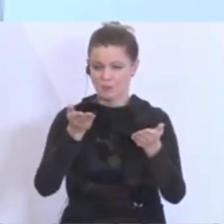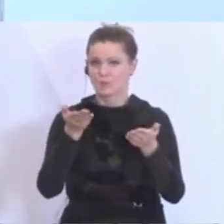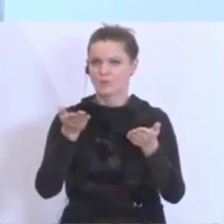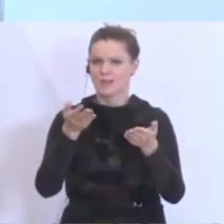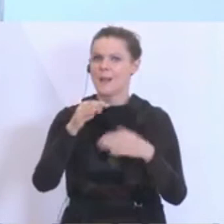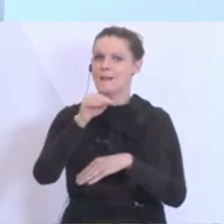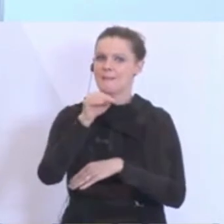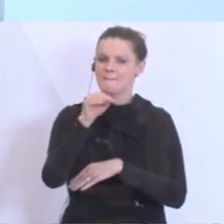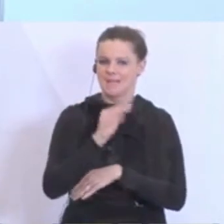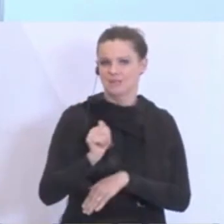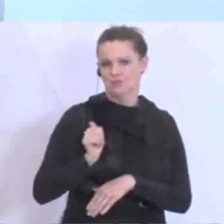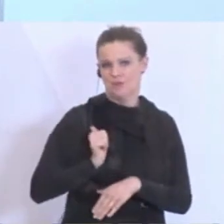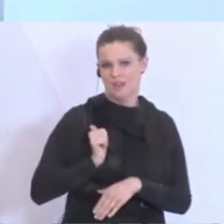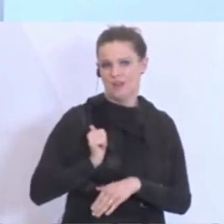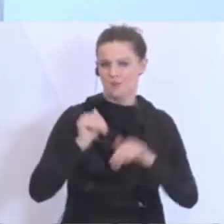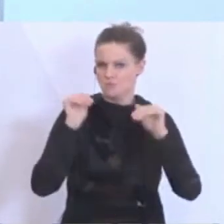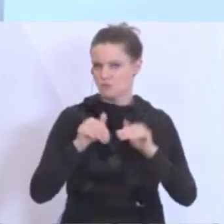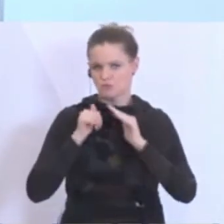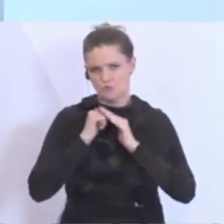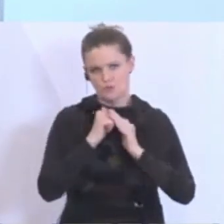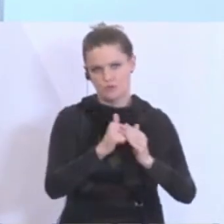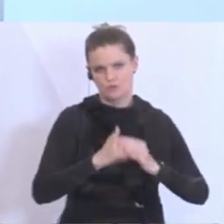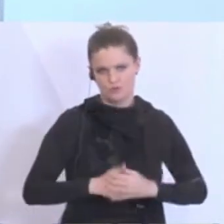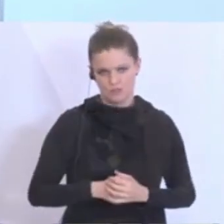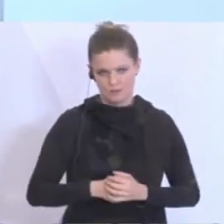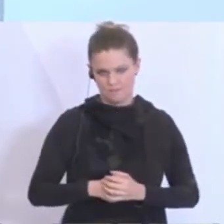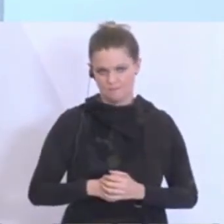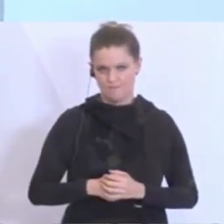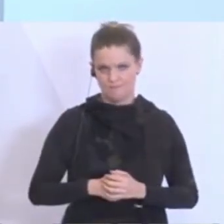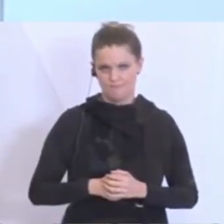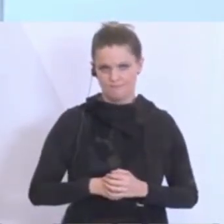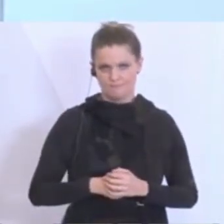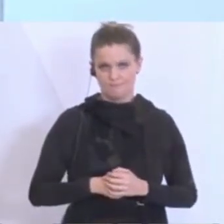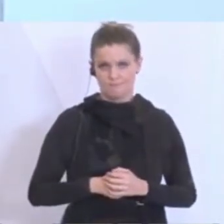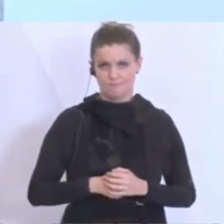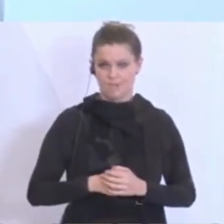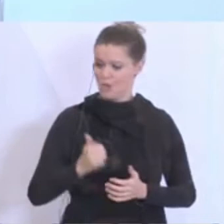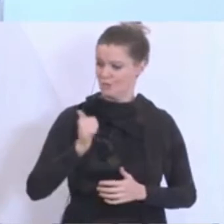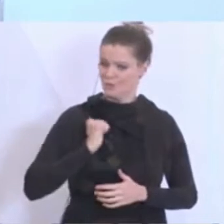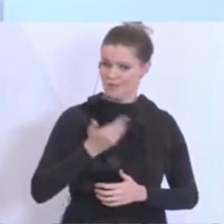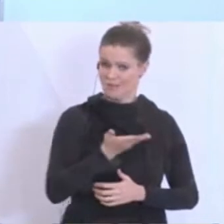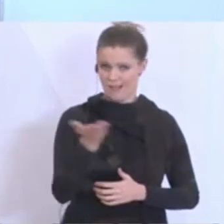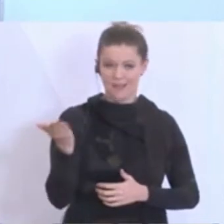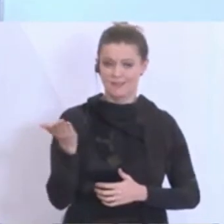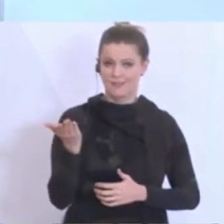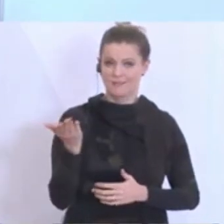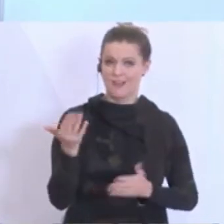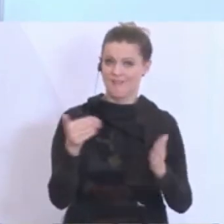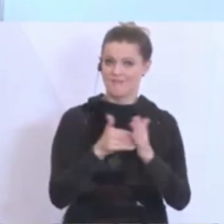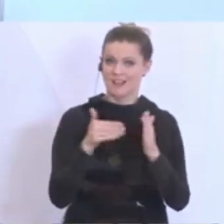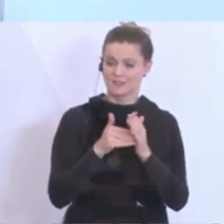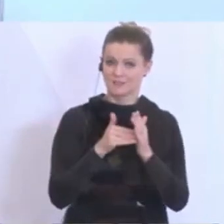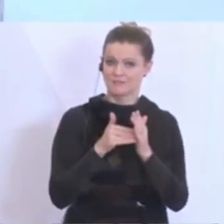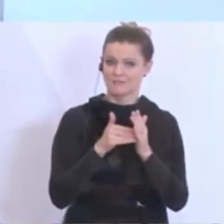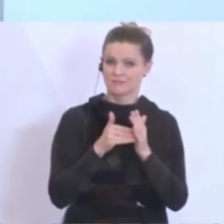Milizsoldaten unterstützen. Alles, was unsere Soldaten nun an unterstützender